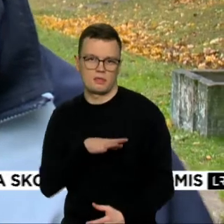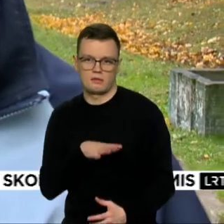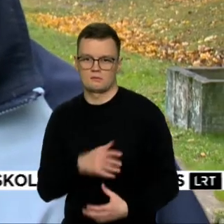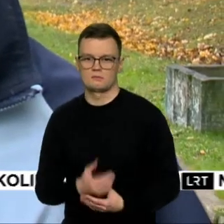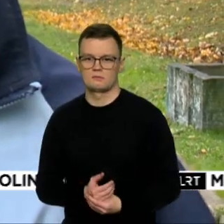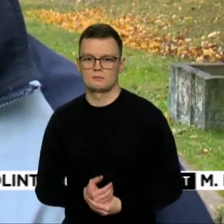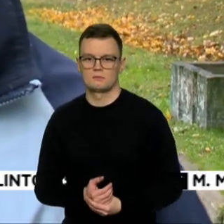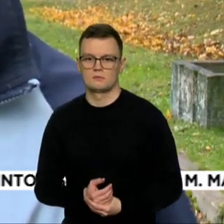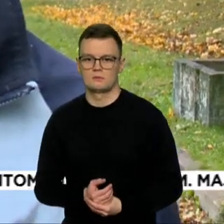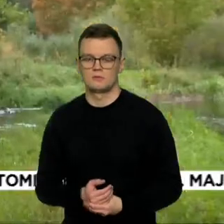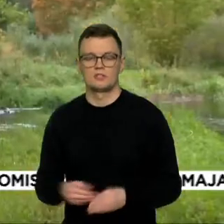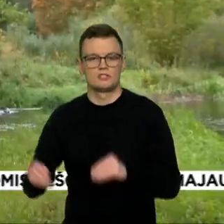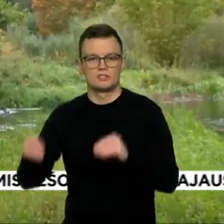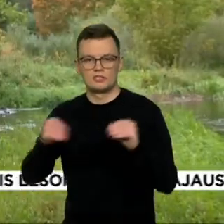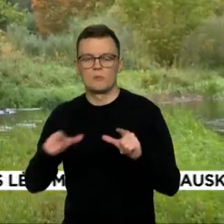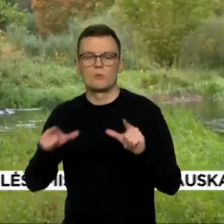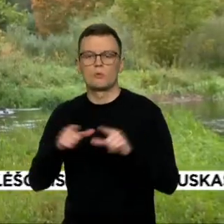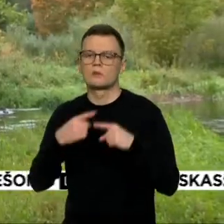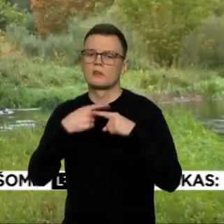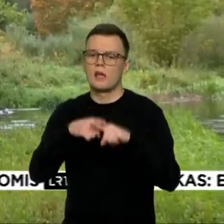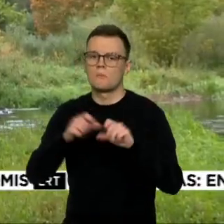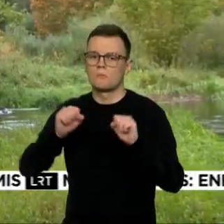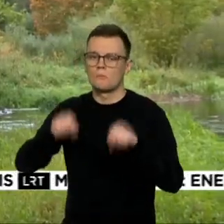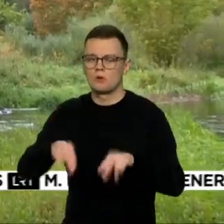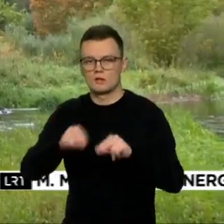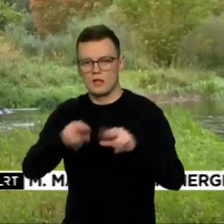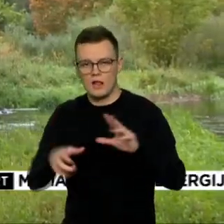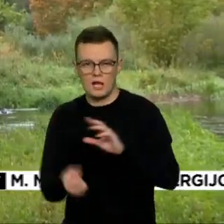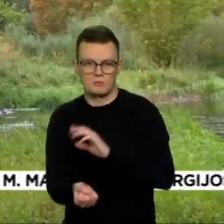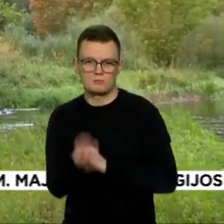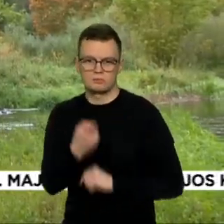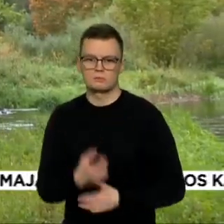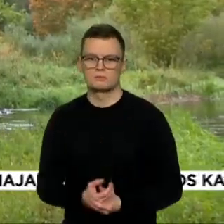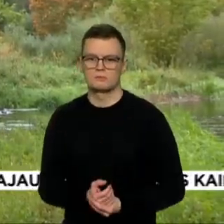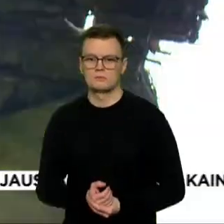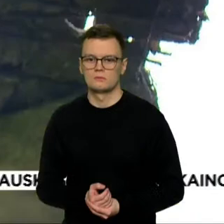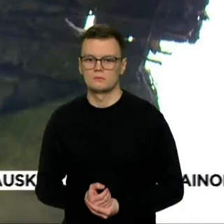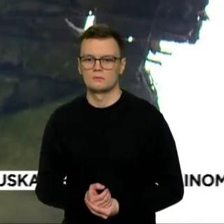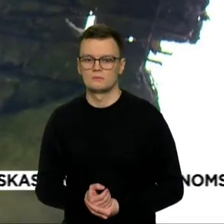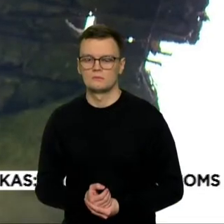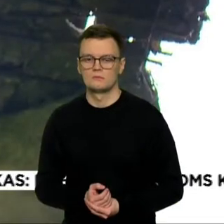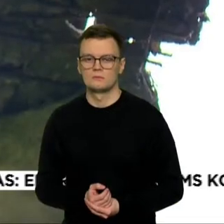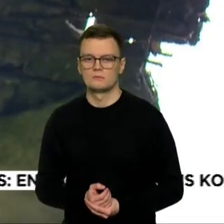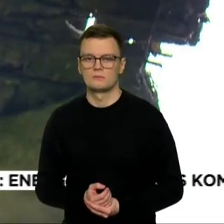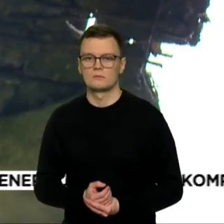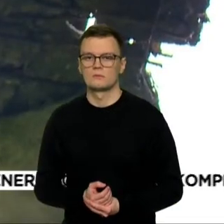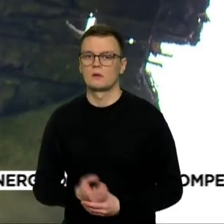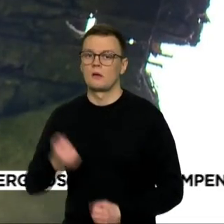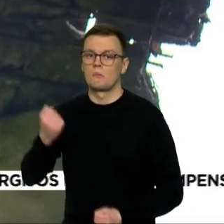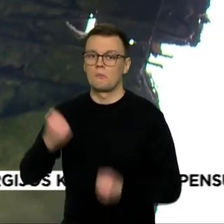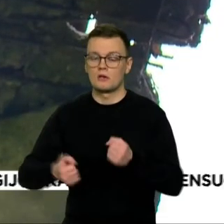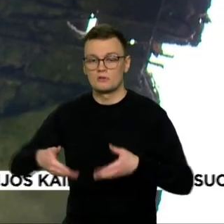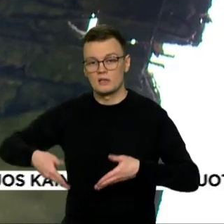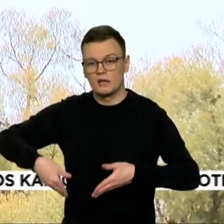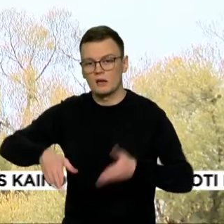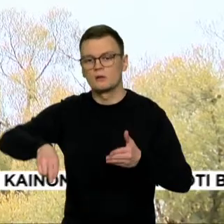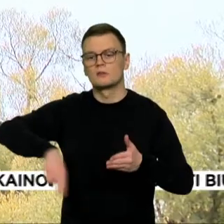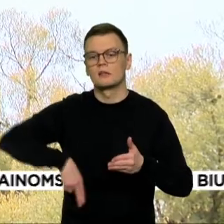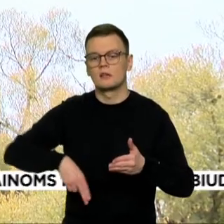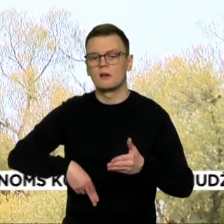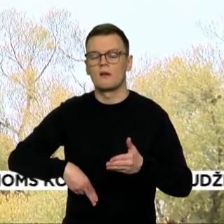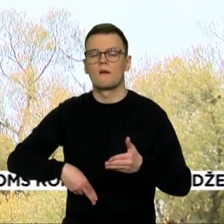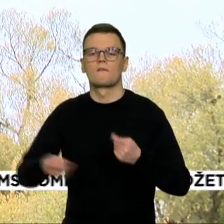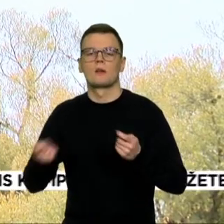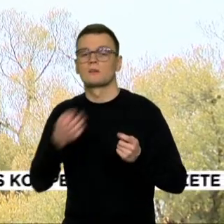nes žemės ūkio technika gali nelaimiai iškvies. Automobilių kelių direkcijos vadovas sako, tilto būklė bloga, tačiau juo važiuoti saugu.